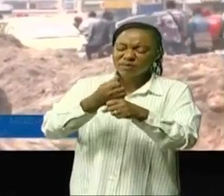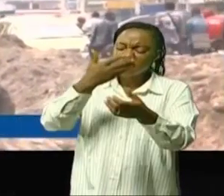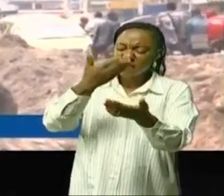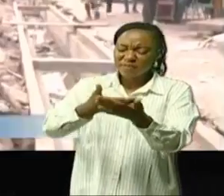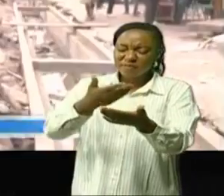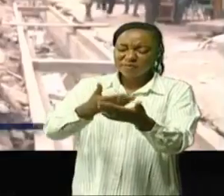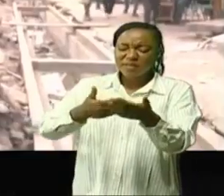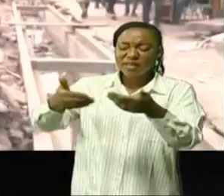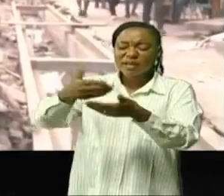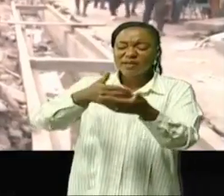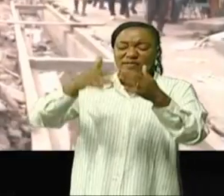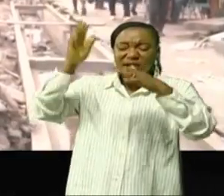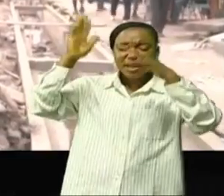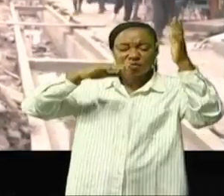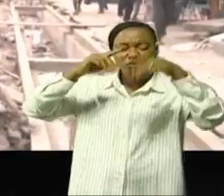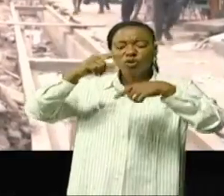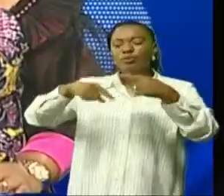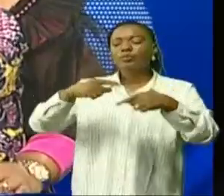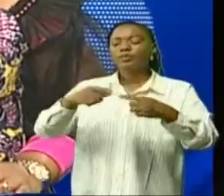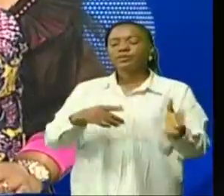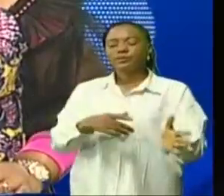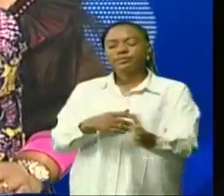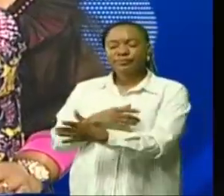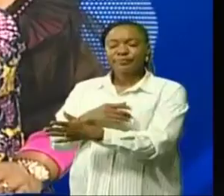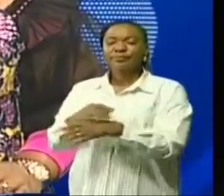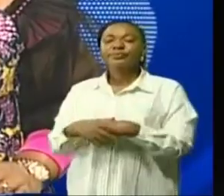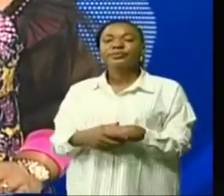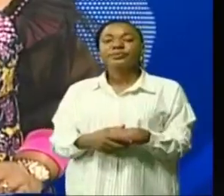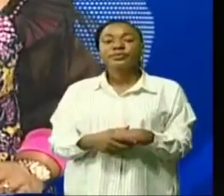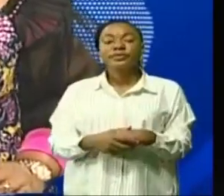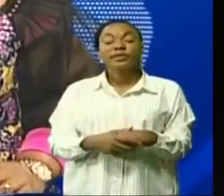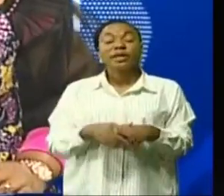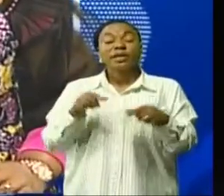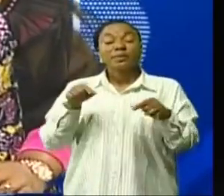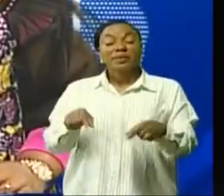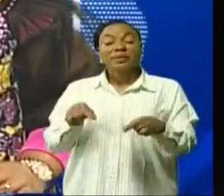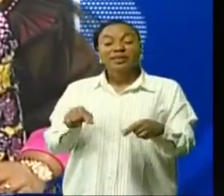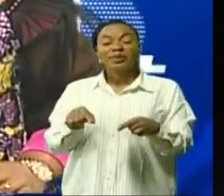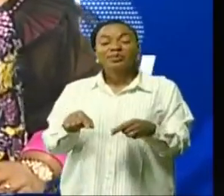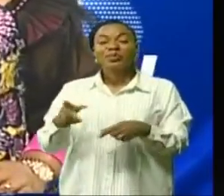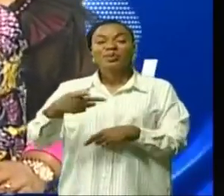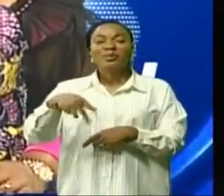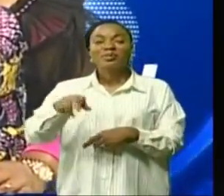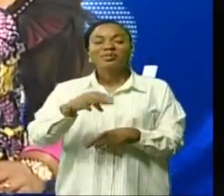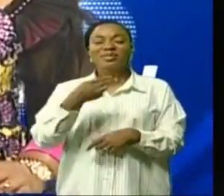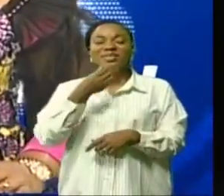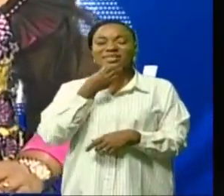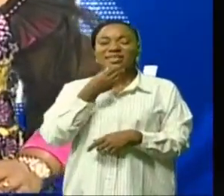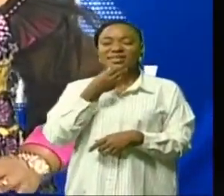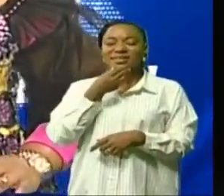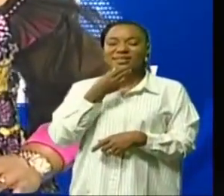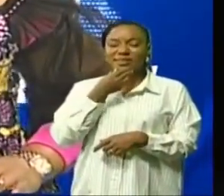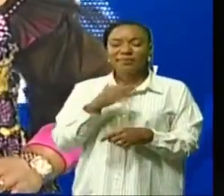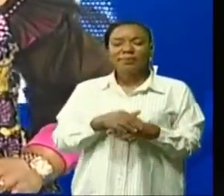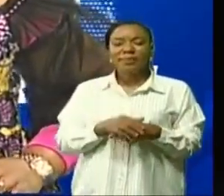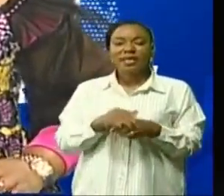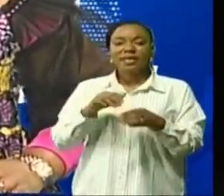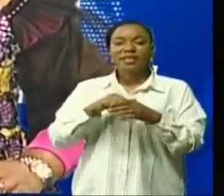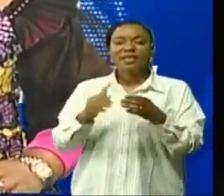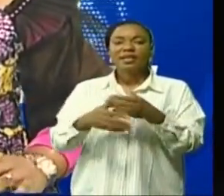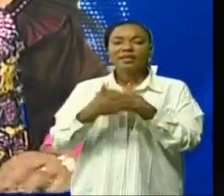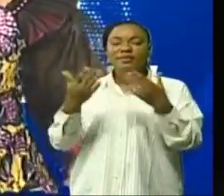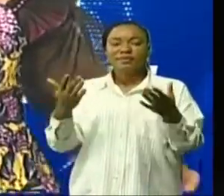retour de la saison pluviaise Quittons Kinshasa pour la province du Kassé oriental précisément dans la ville de